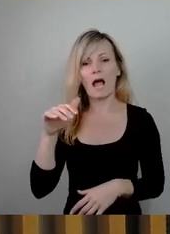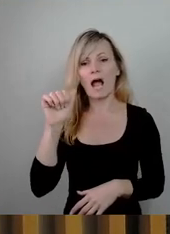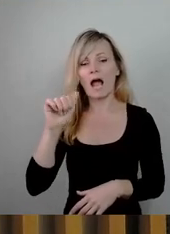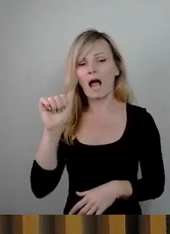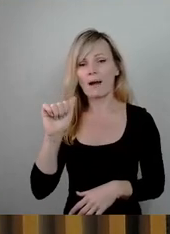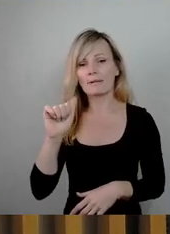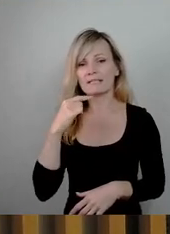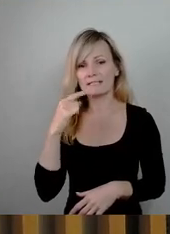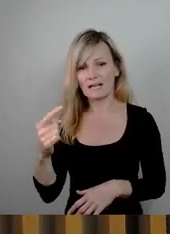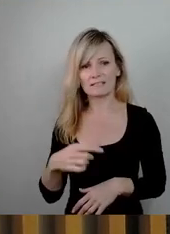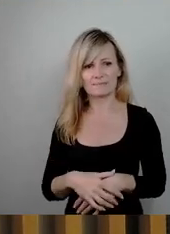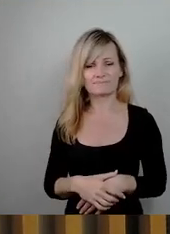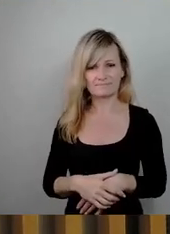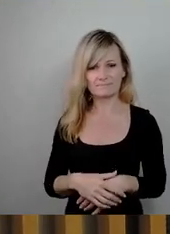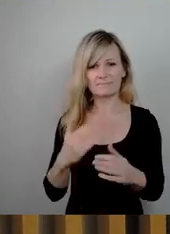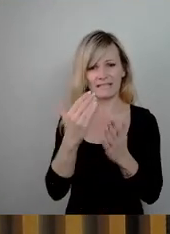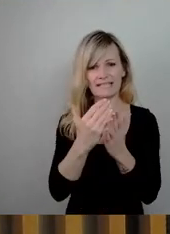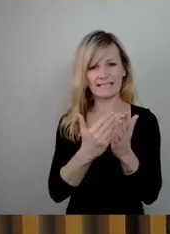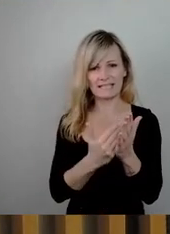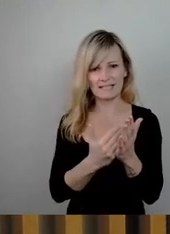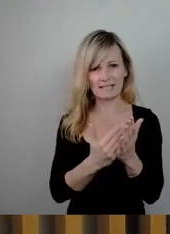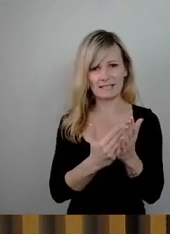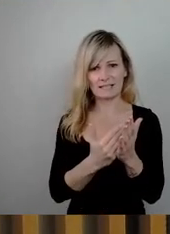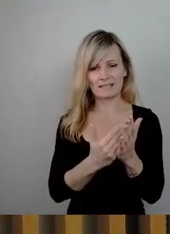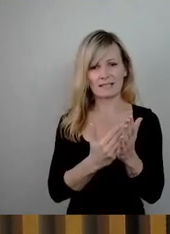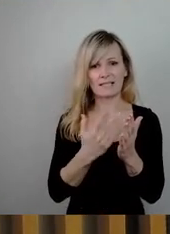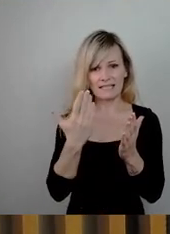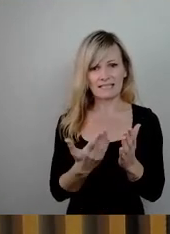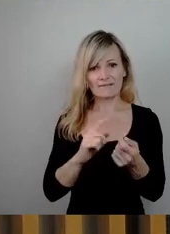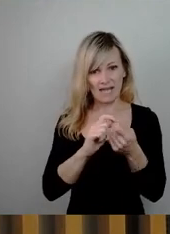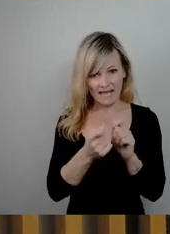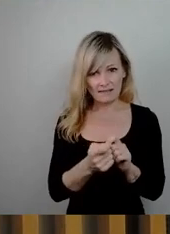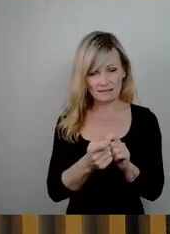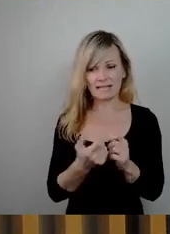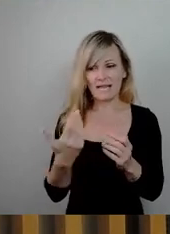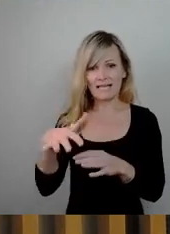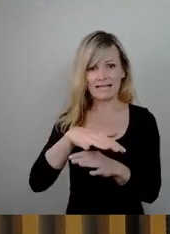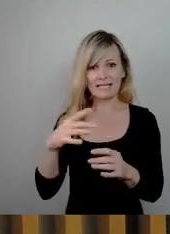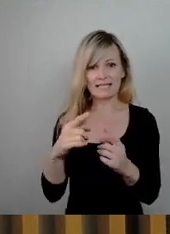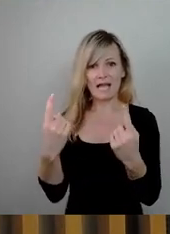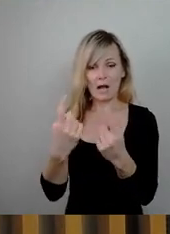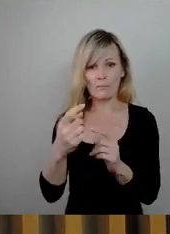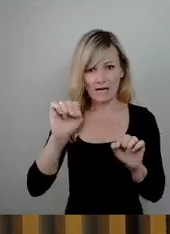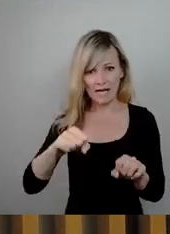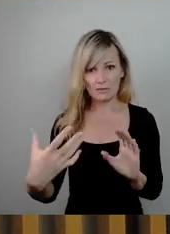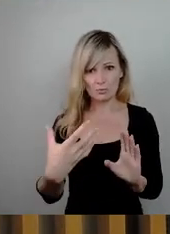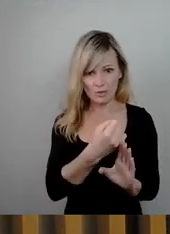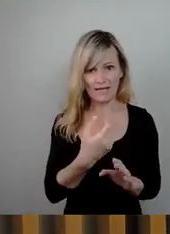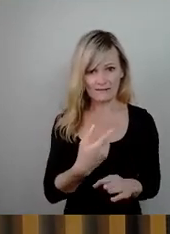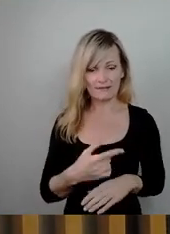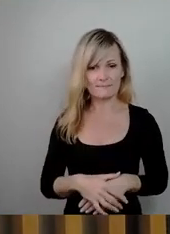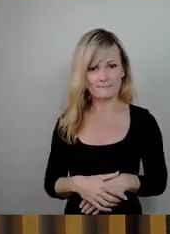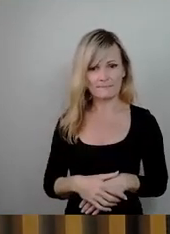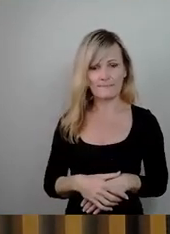Richtlinie ist so verändert worden, dass nur noch der ländliche Raum zugreifen kann. Das heißt, diese Behauptung, hätten da irgendwas, das heißt, wir hätten